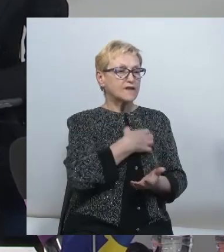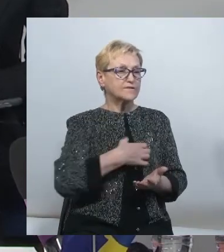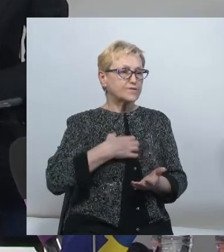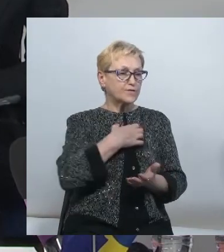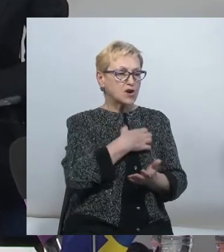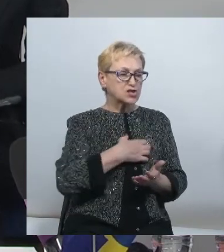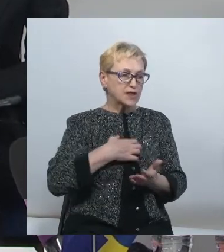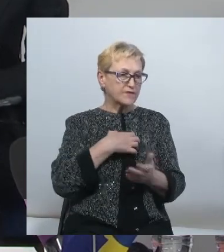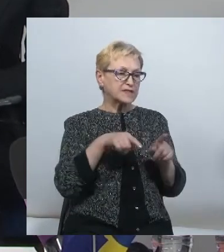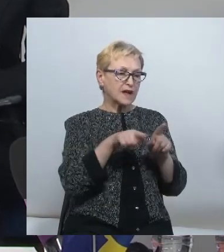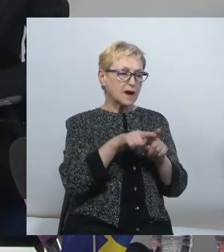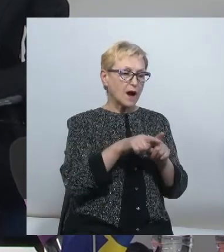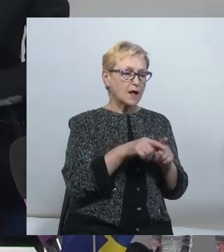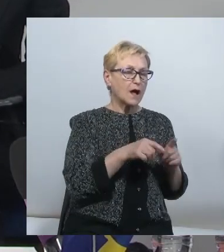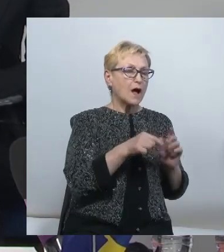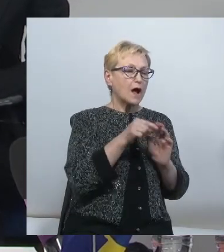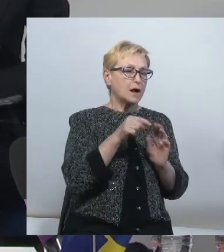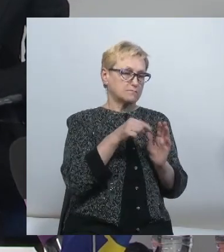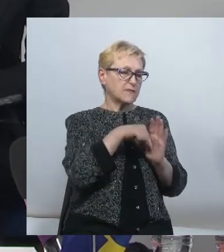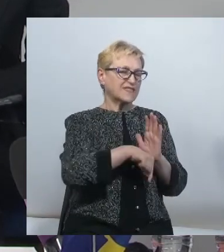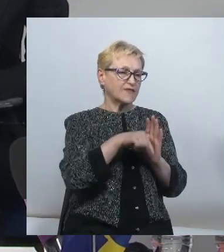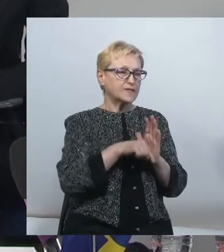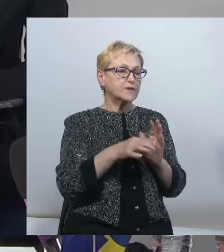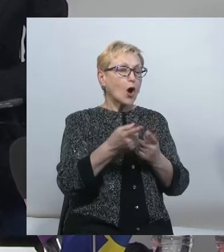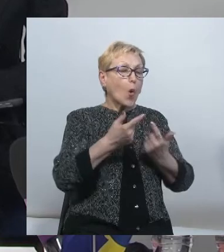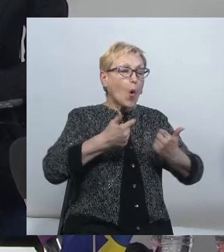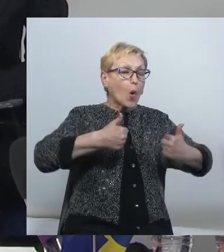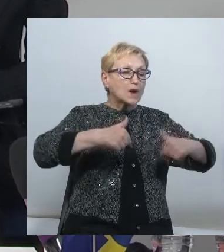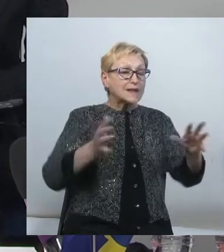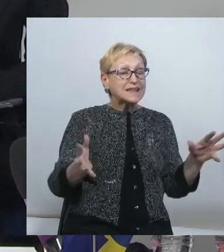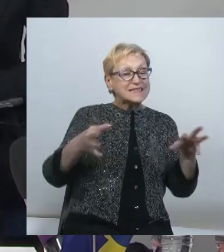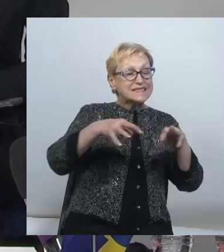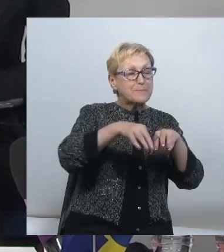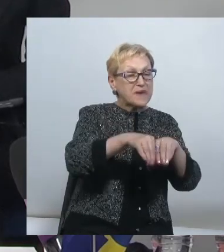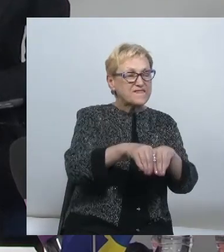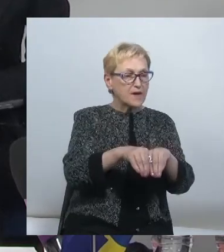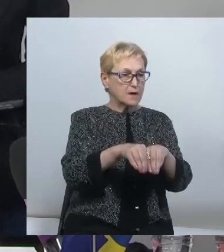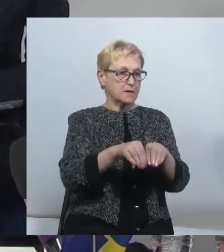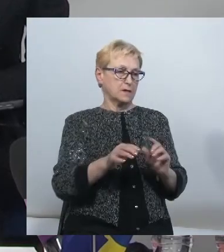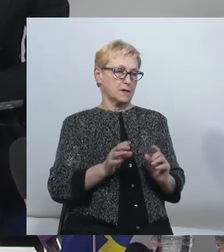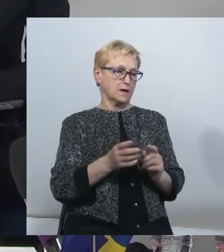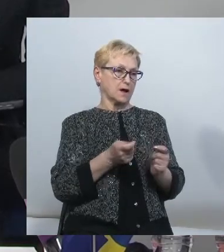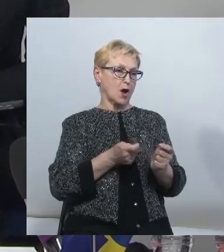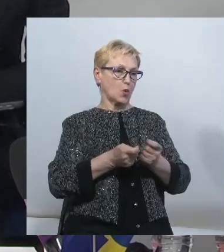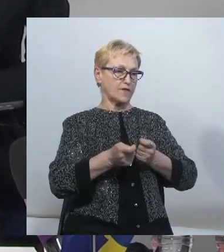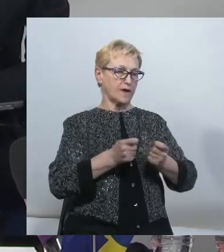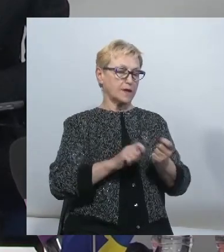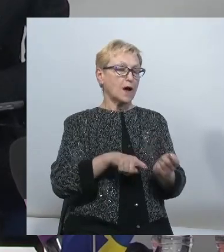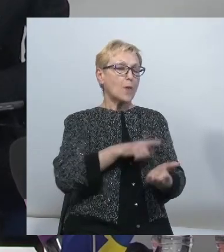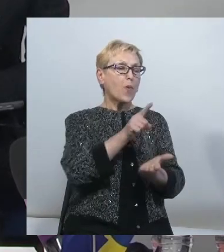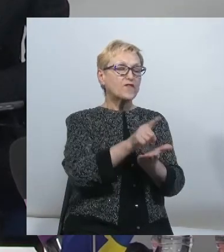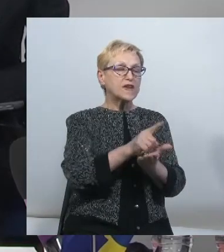нашого проєкту – це орган співрегулювання, який повинен наробити певні кодекси,